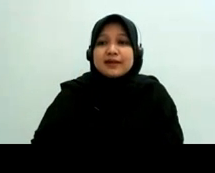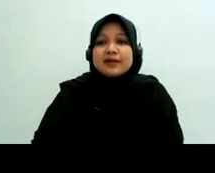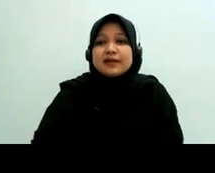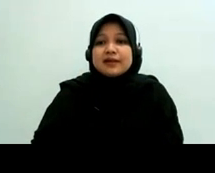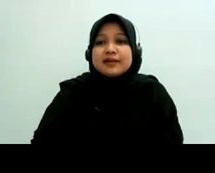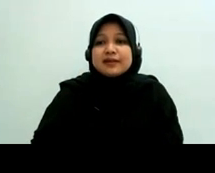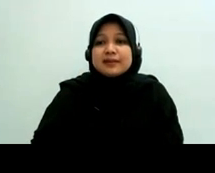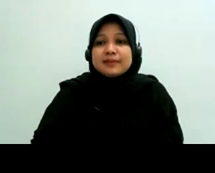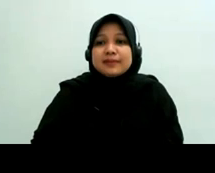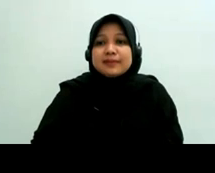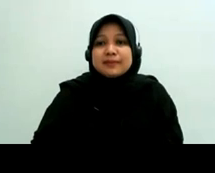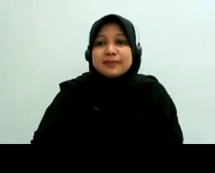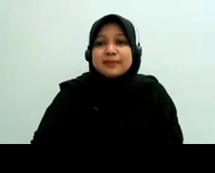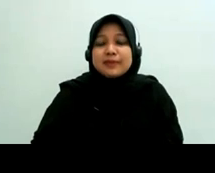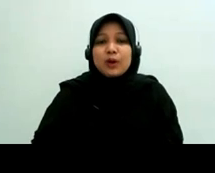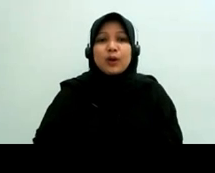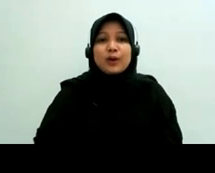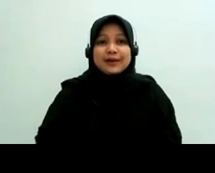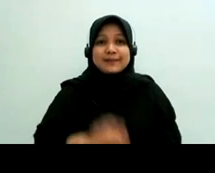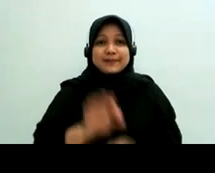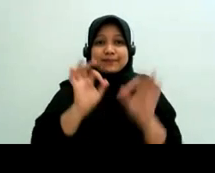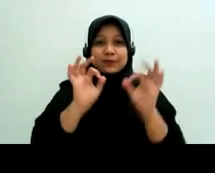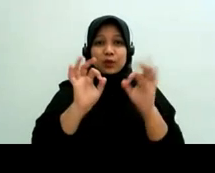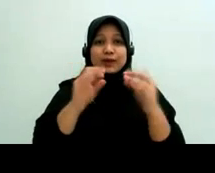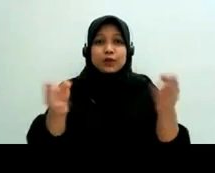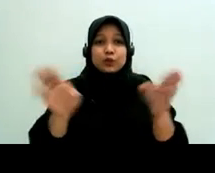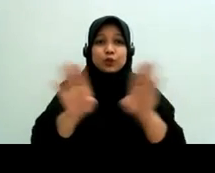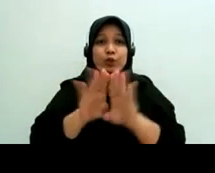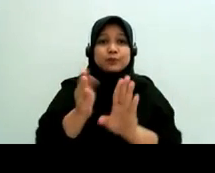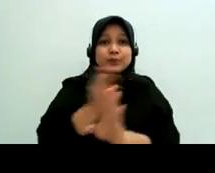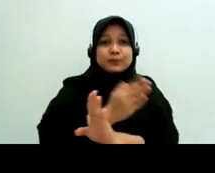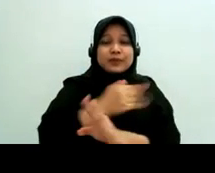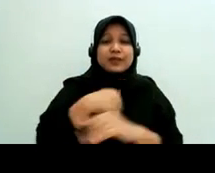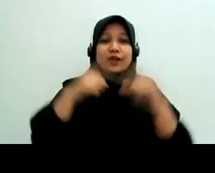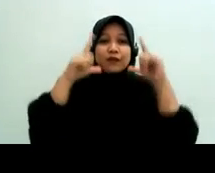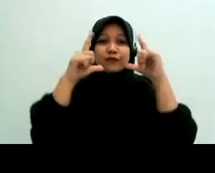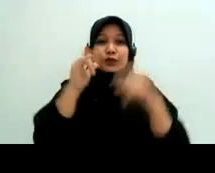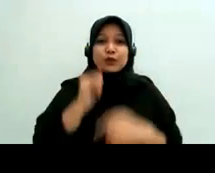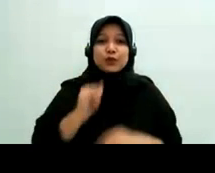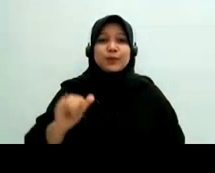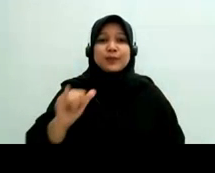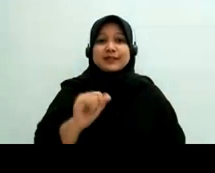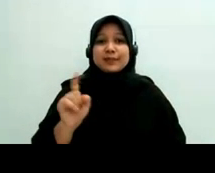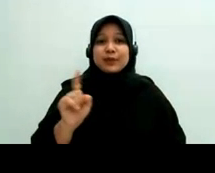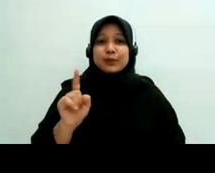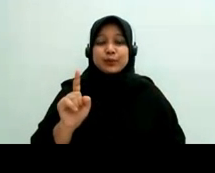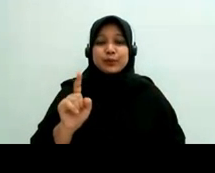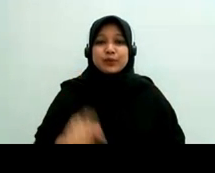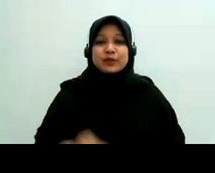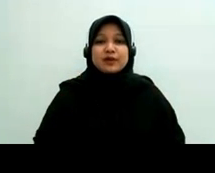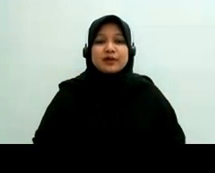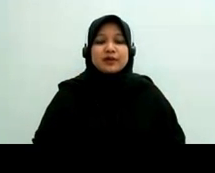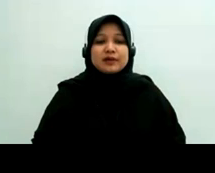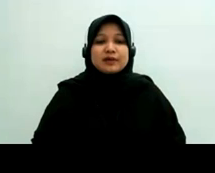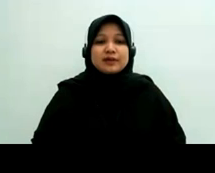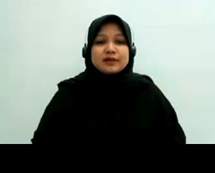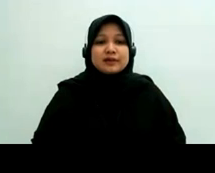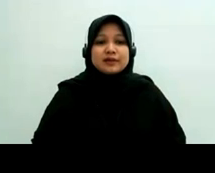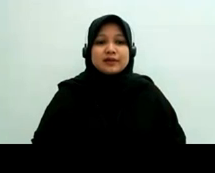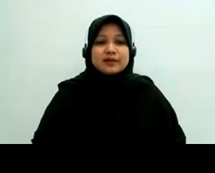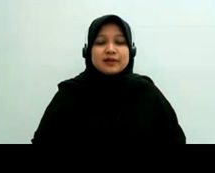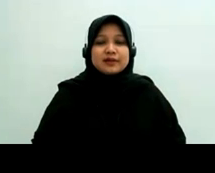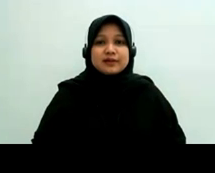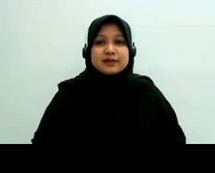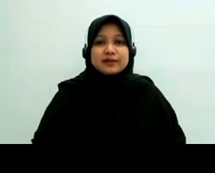sebelum ditutup kita foto bersama dulu ya Mas Andi nggak foto bersama ya itu